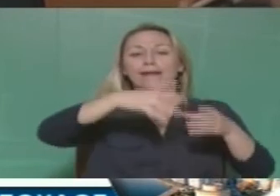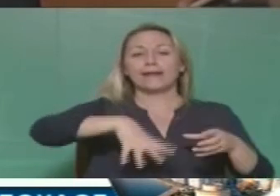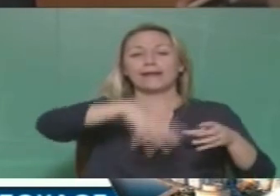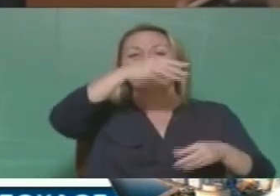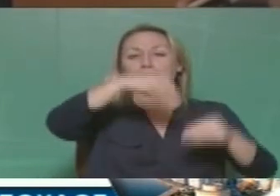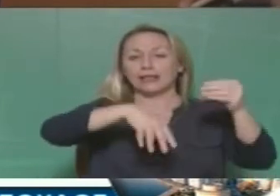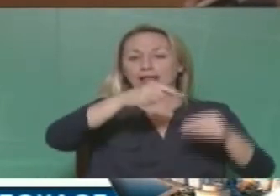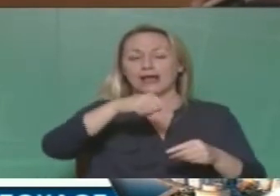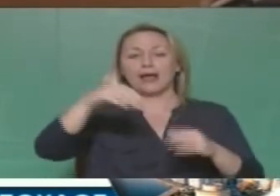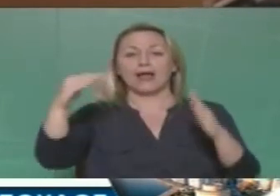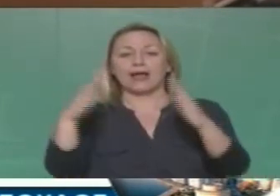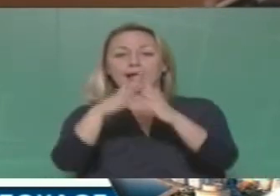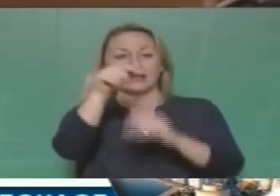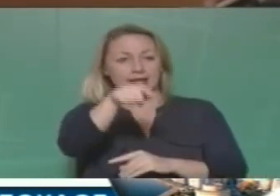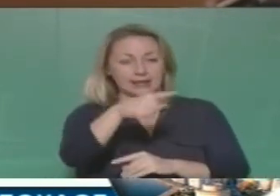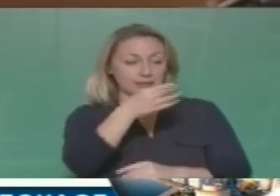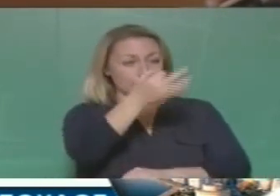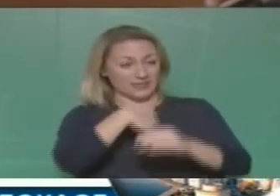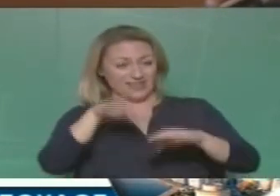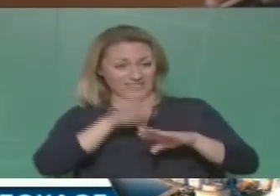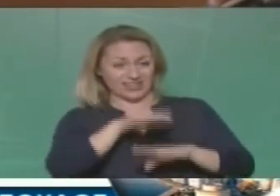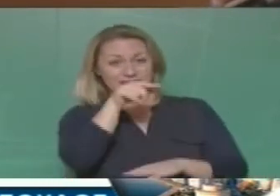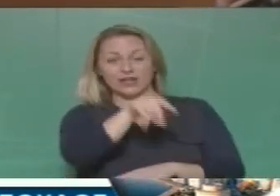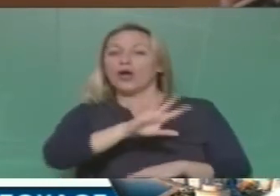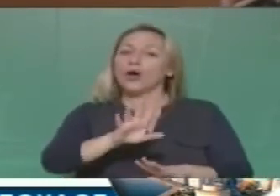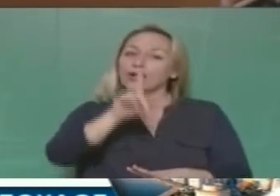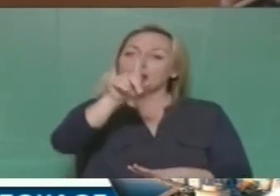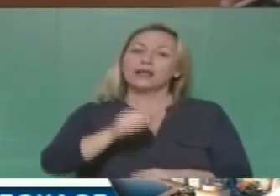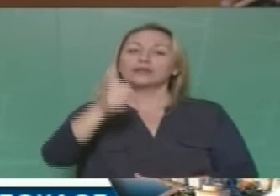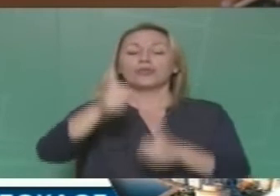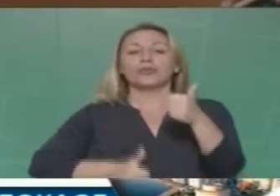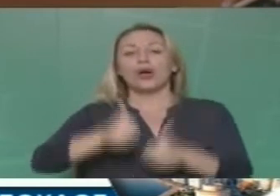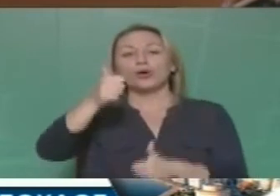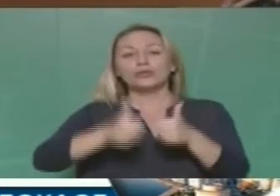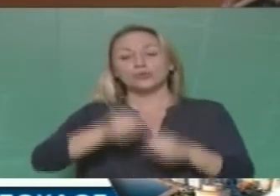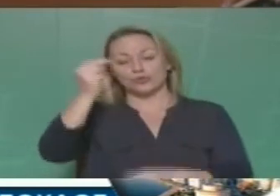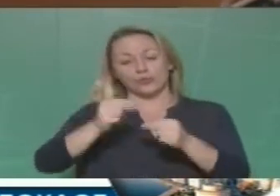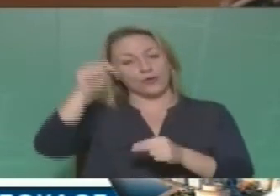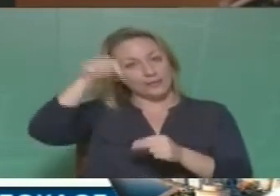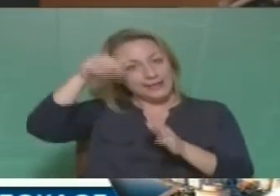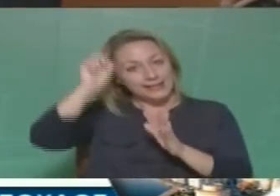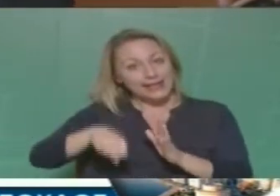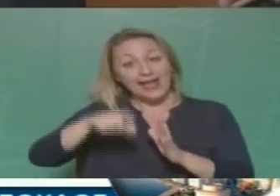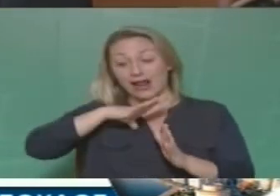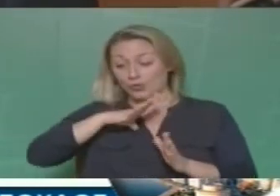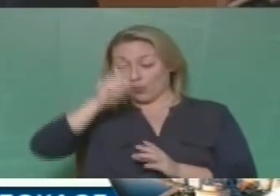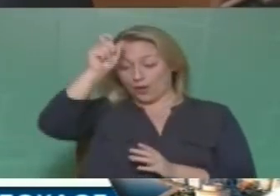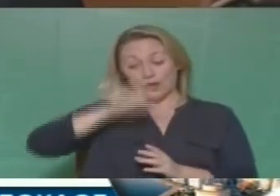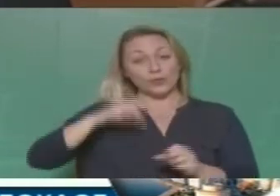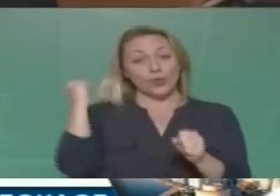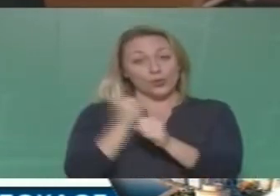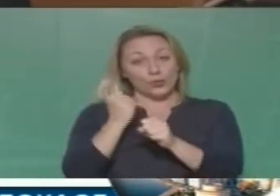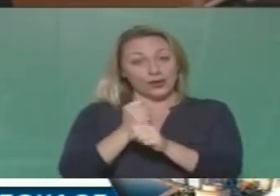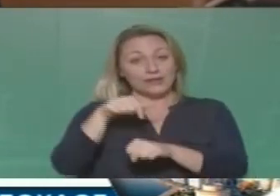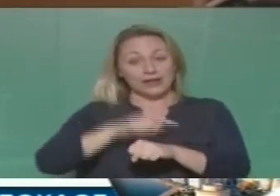Τώρα θα μου πείτε φταίτε εσείς. Όχι. Μπορεί να φταίει η δομή του διαγωνισμού και πρέπει να βρεθούν οι λύσεις. Αλλά αυτός ο άνθρωπος φανταστείτε ότι